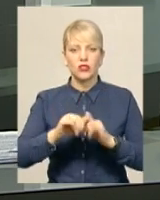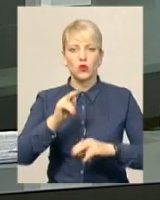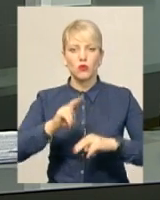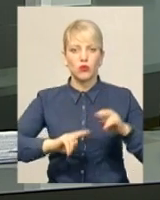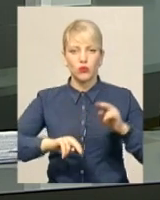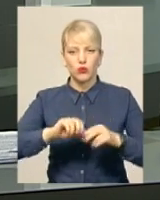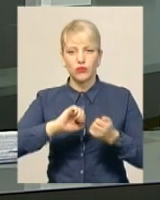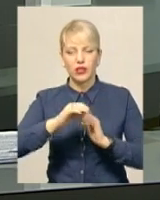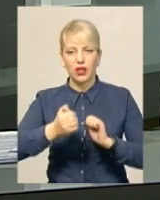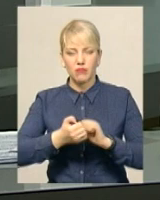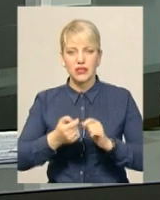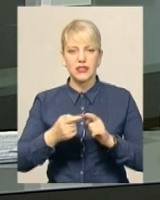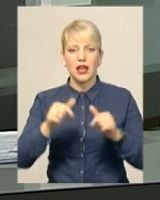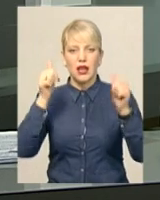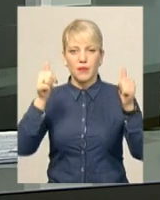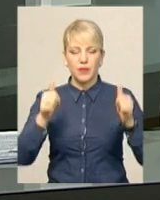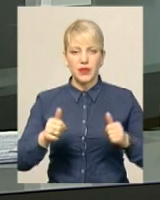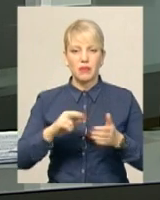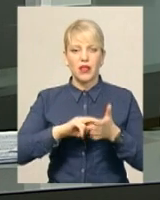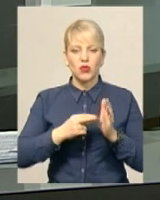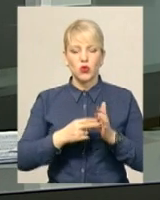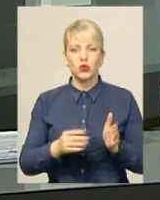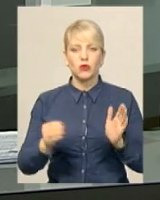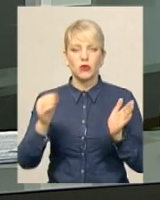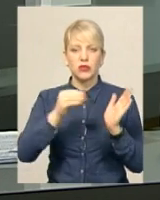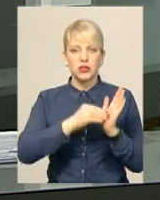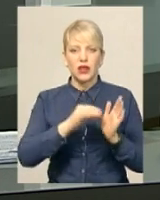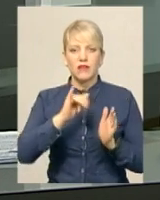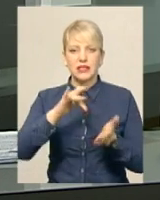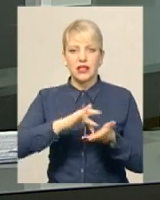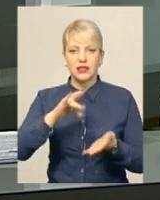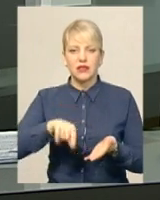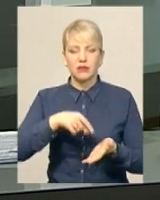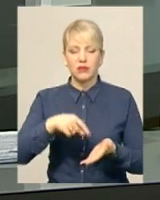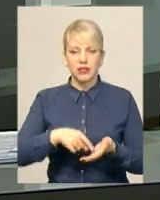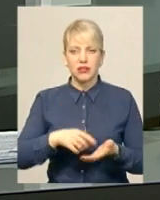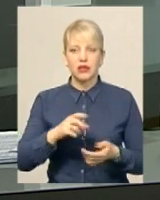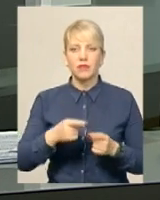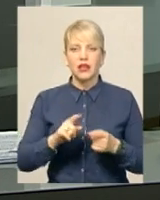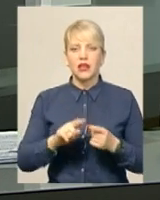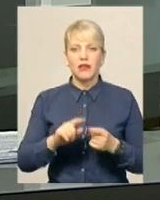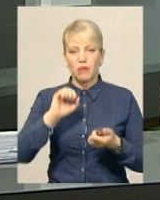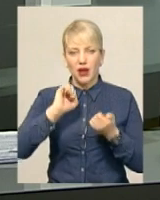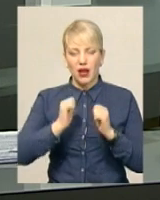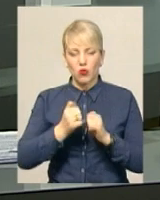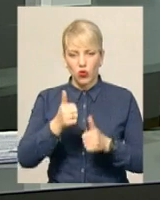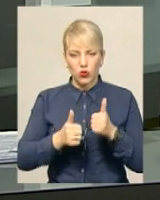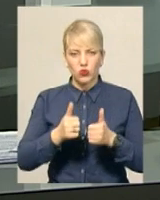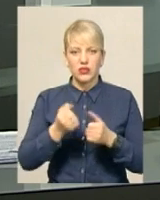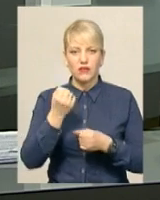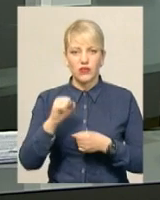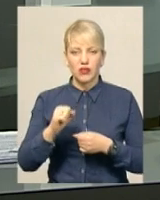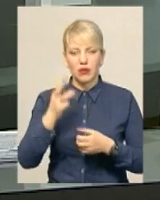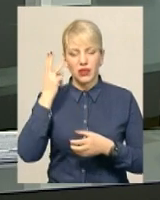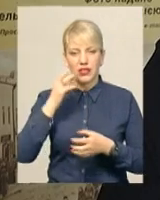Яну Девіте планують розмістити у центрі міста на будинку Ратуші. У конкурсі на кращий проєкт пам'ятного знаку виграв хмельницький архітектор Сергій